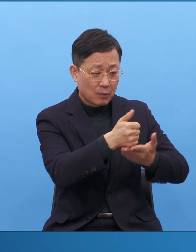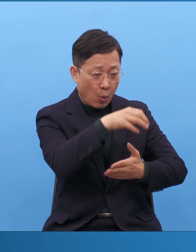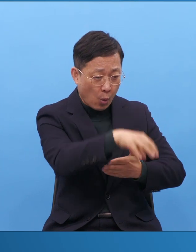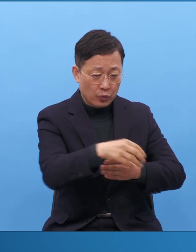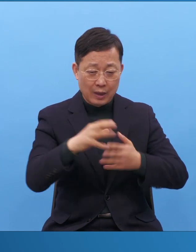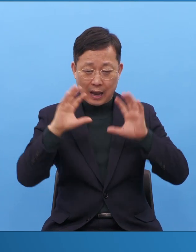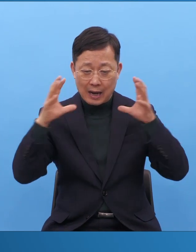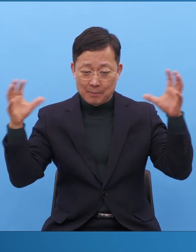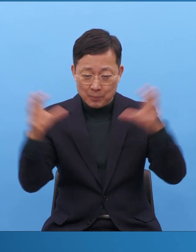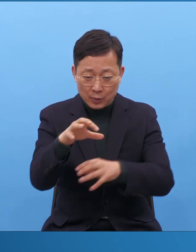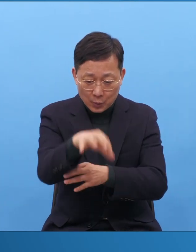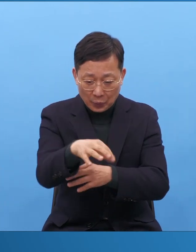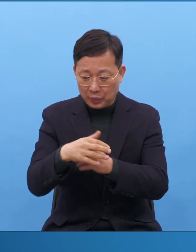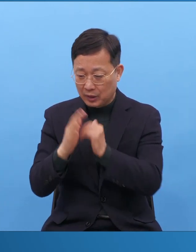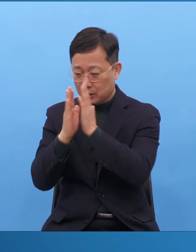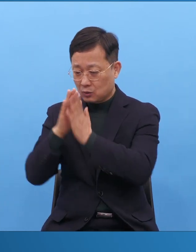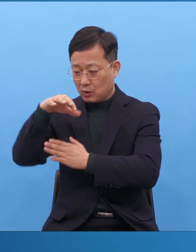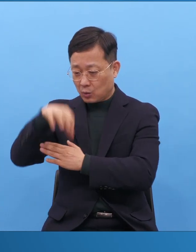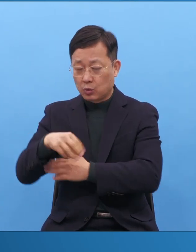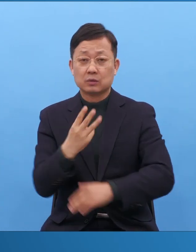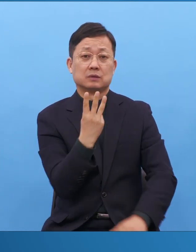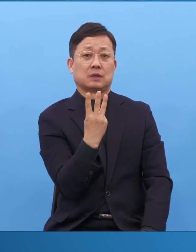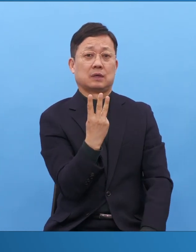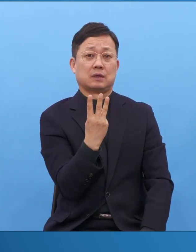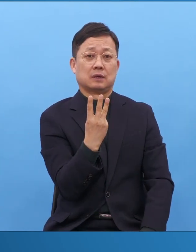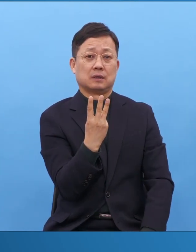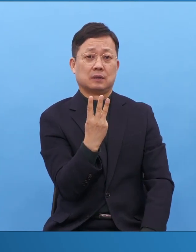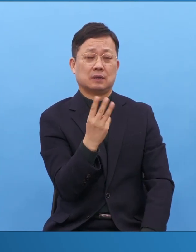예수님이 어디다 채찍질했냐 여기다 했잖아요.